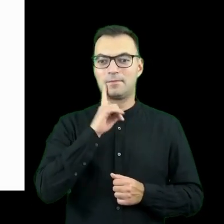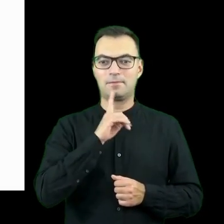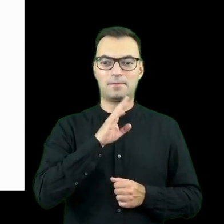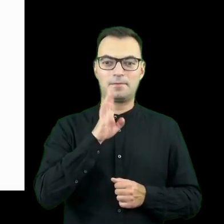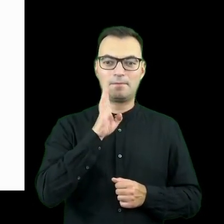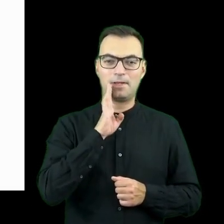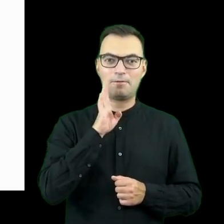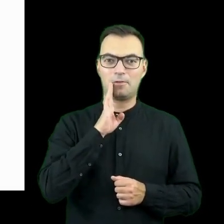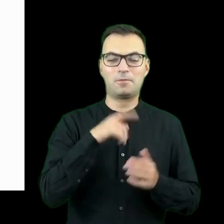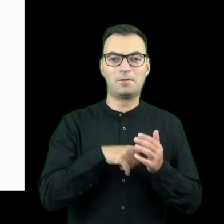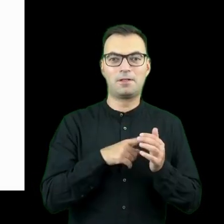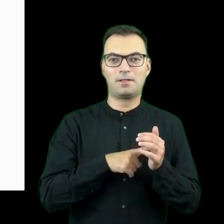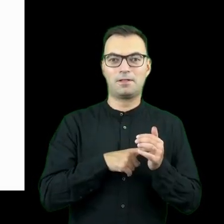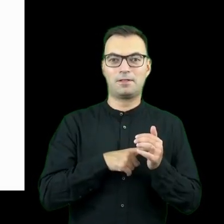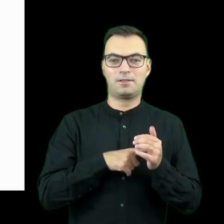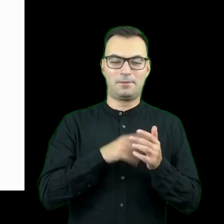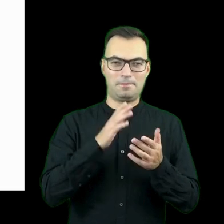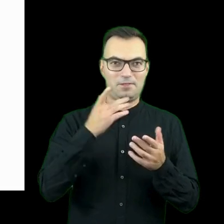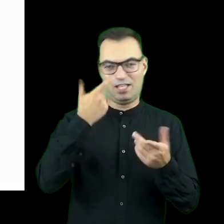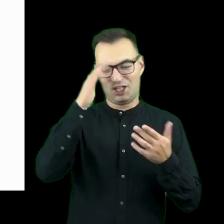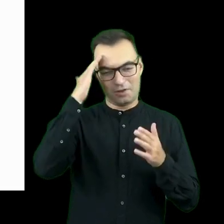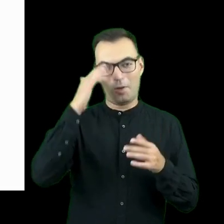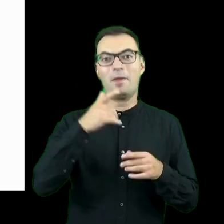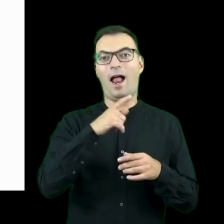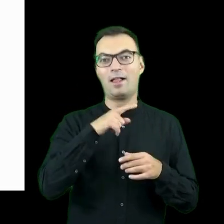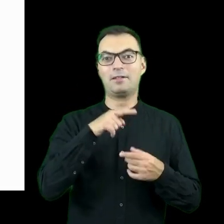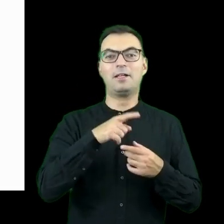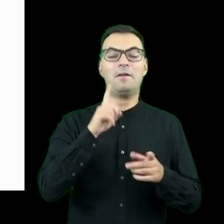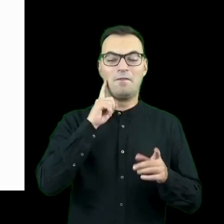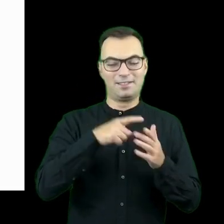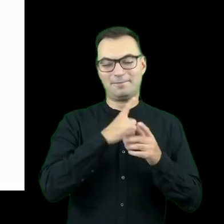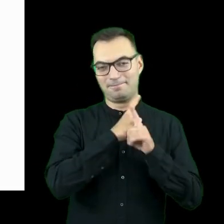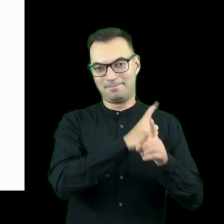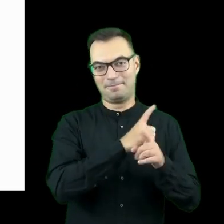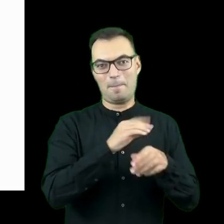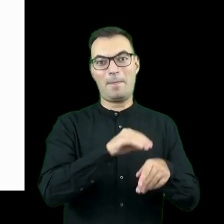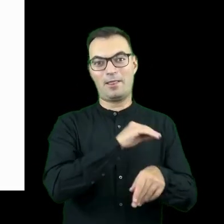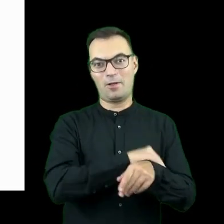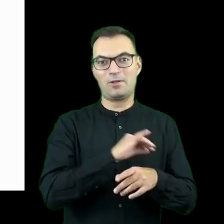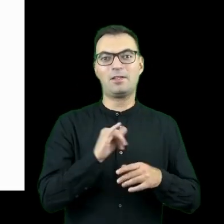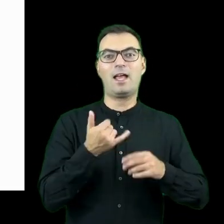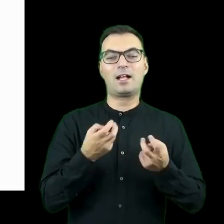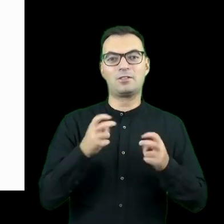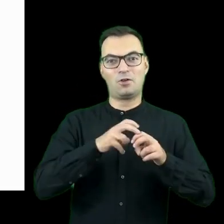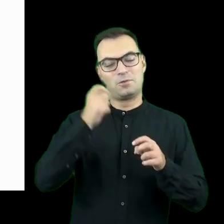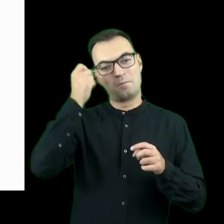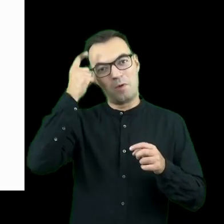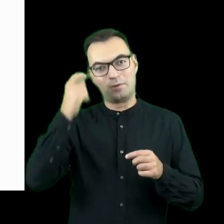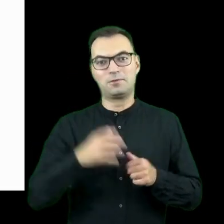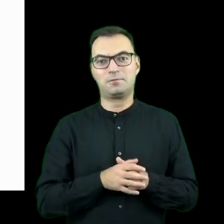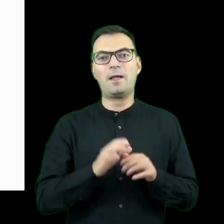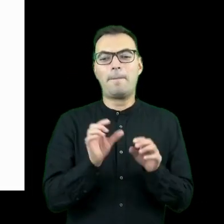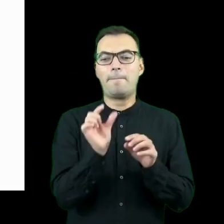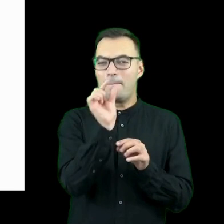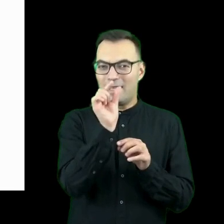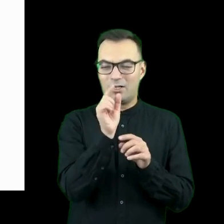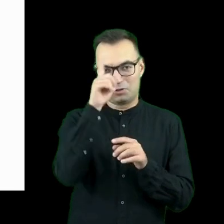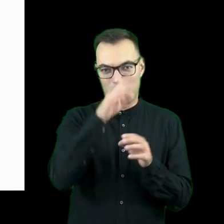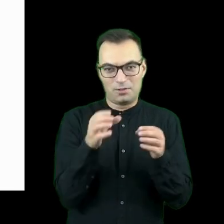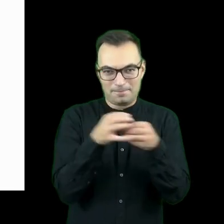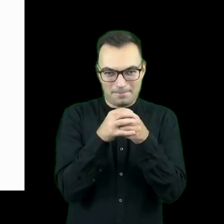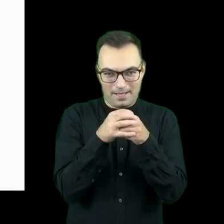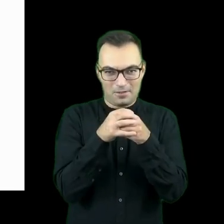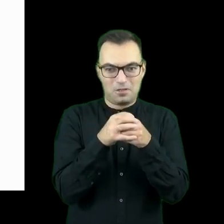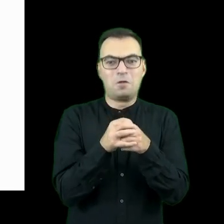prawdopodobnie w ogóle do tej metodologii nie nawiązując, ale zgodnie z tym sposobem budowania inicjatyw stworzyli mikrospołeczność,